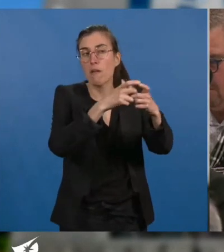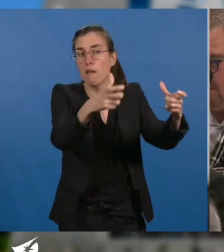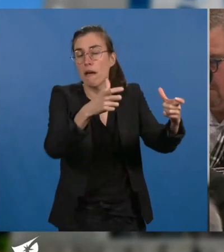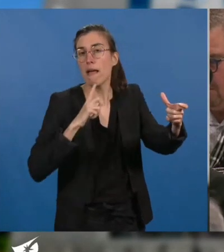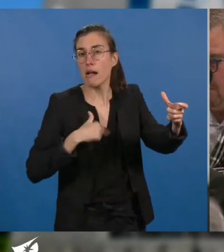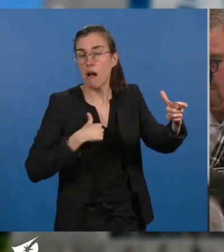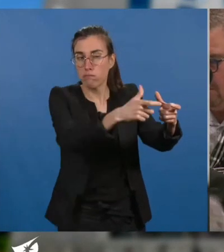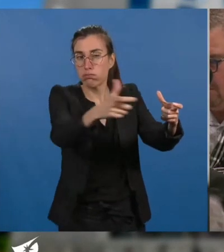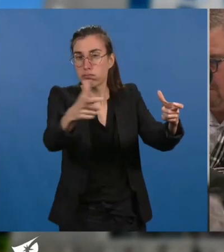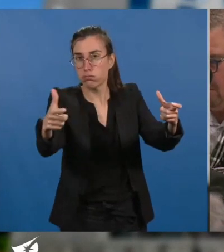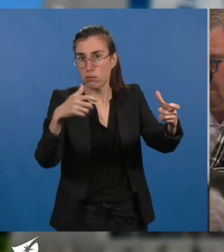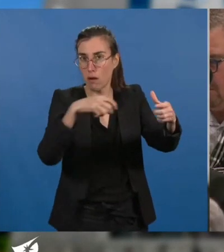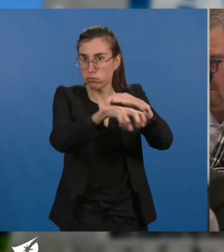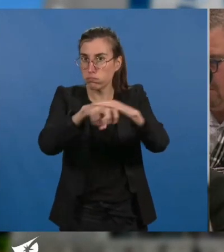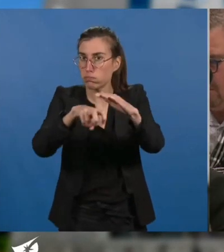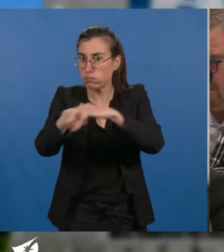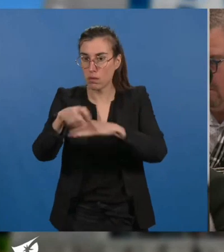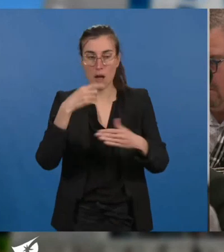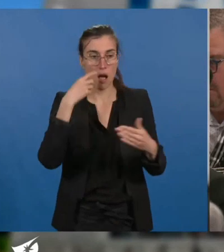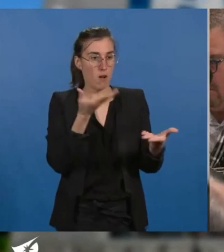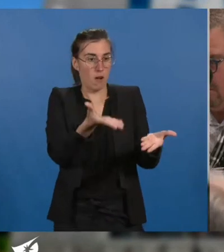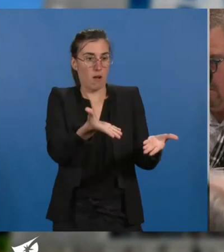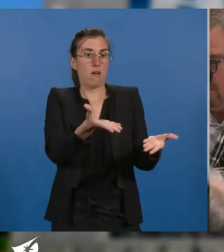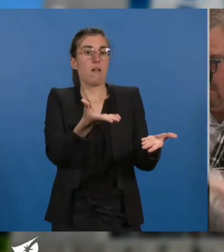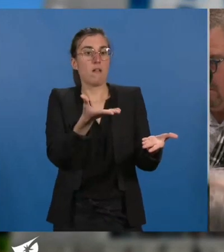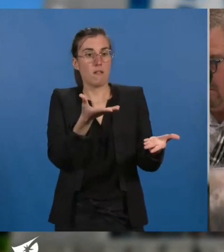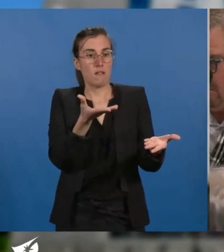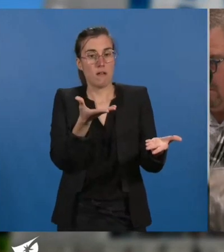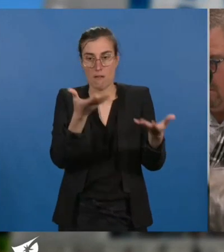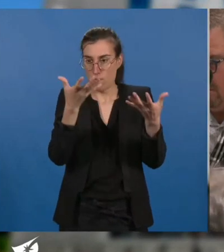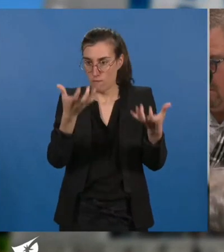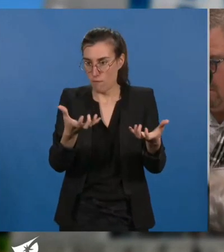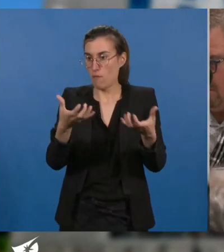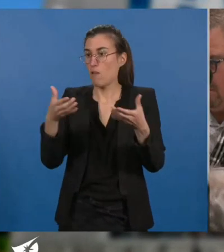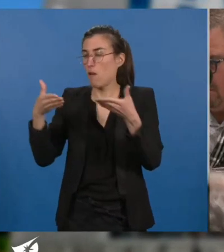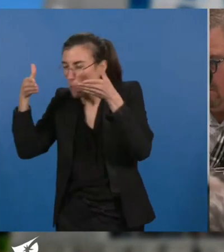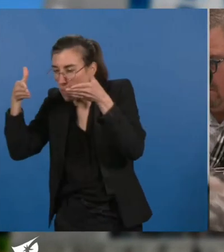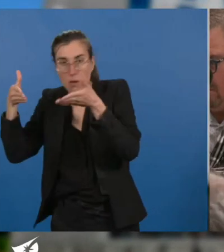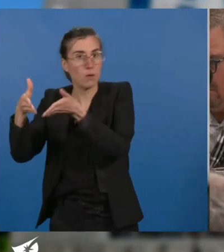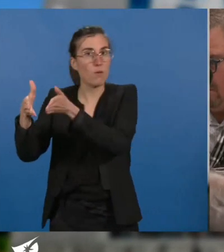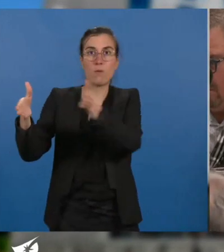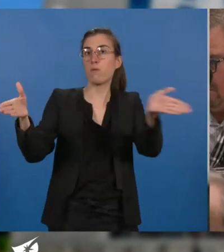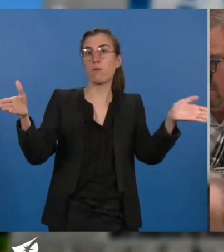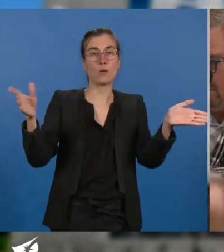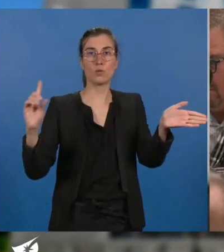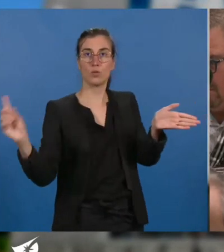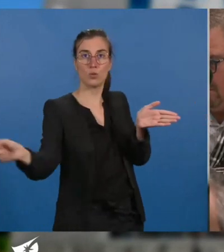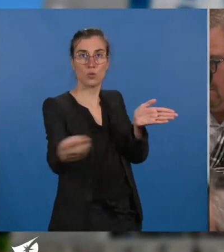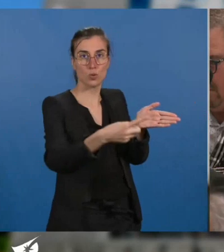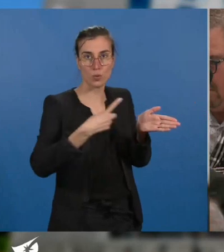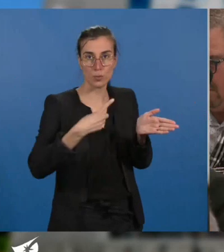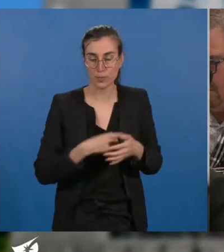'agir et de s'inscrire sur le long terme en direction de toutes et tous. Enfin, cette nouvelle